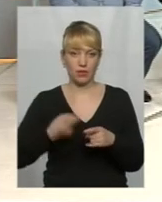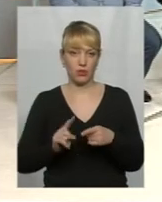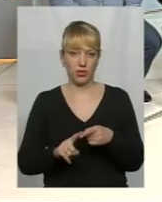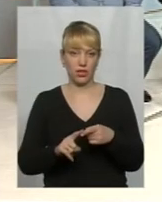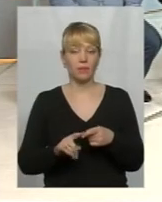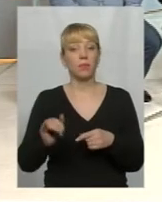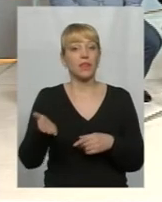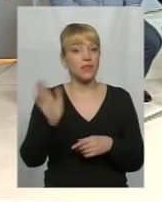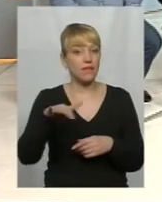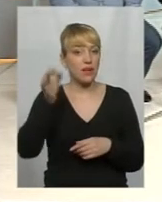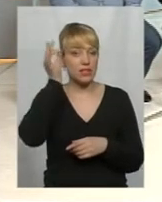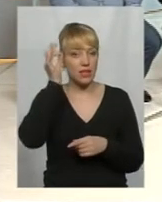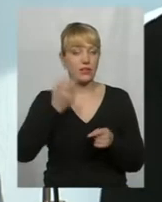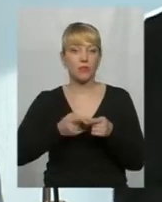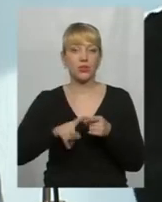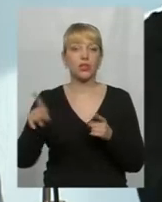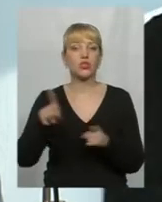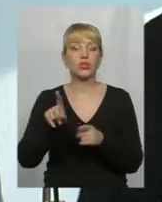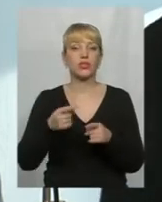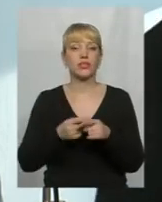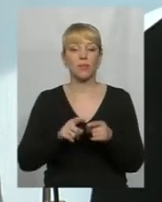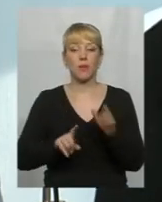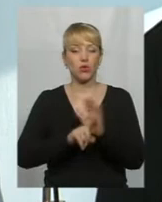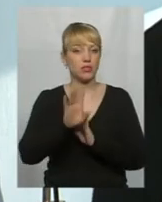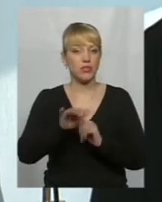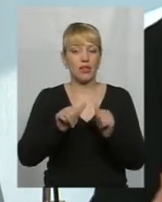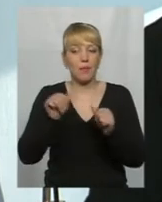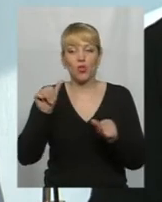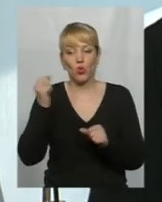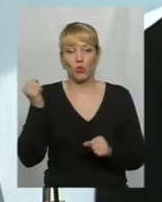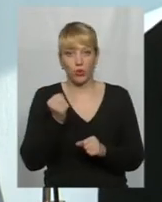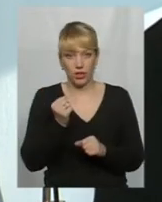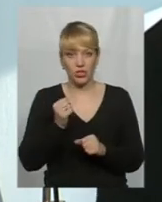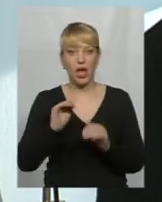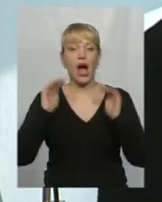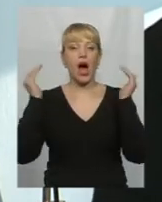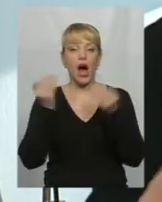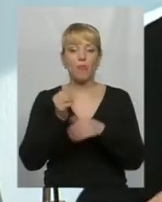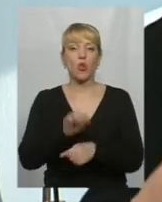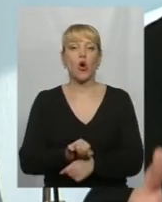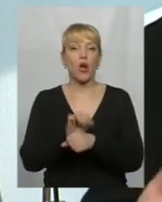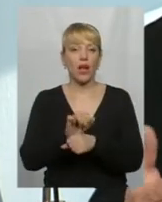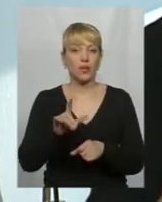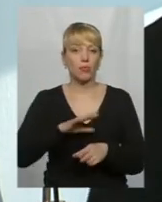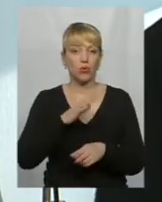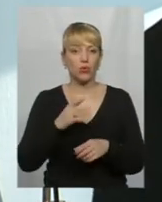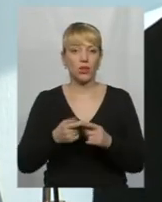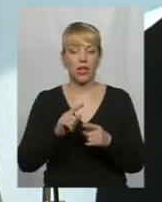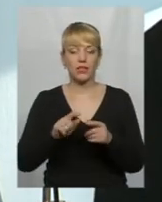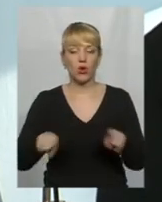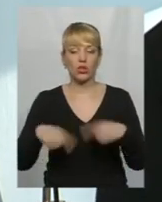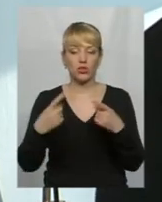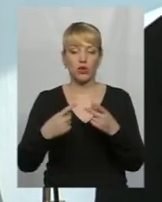І давайте теж згадаємо, що все це розпочалося не на минулому тижні, а блокада була організована більше, ніж півтора